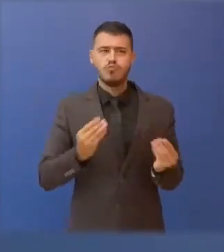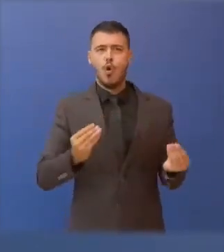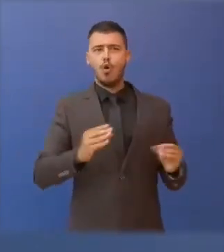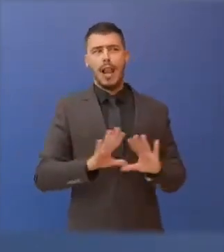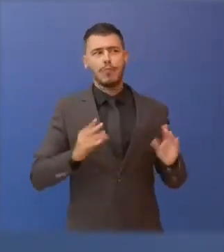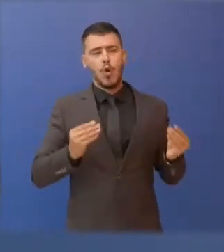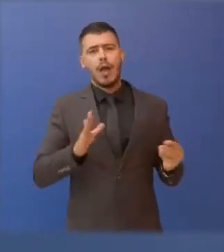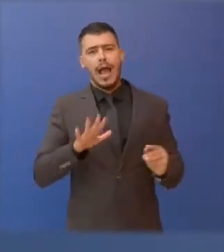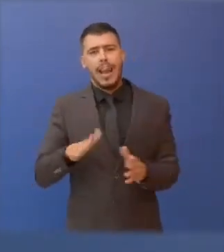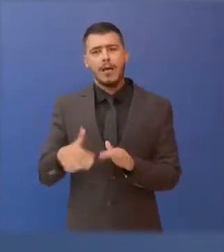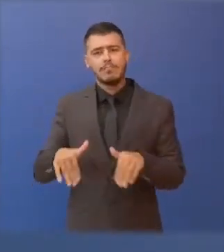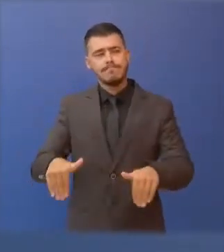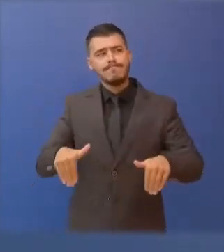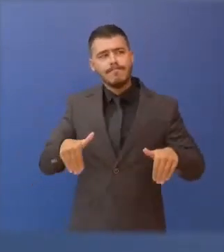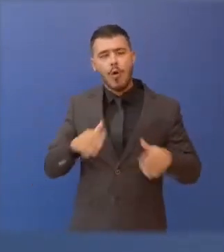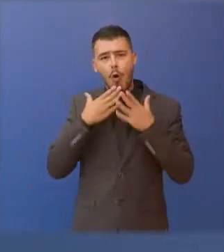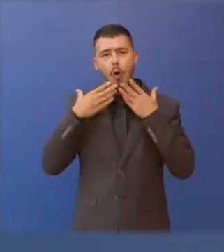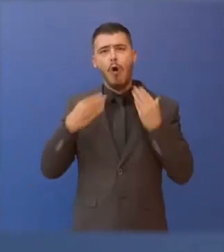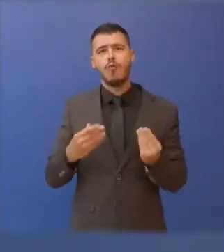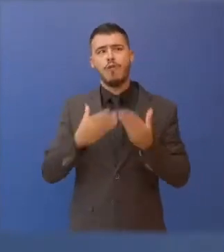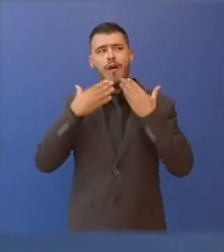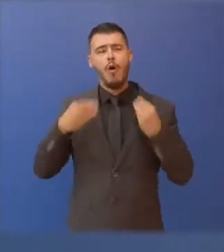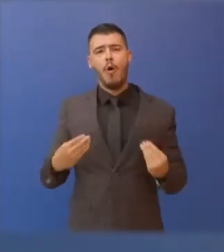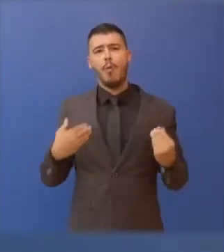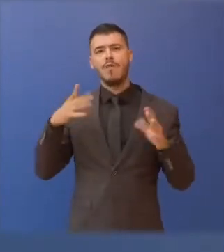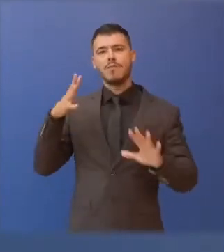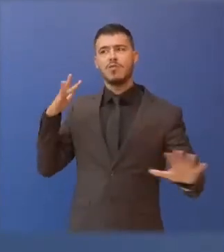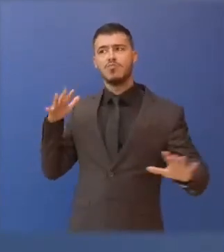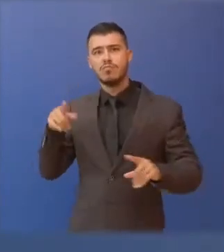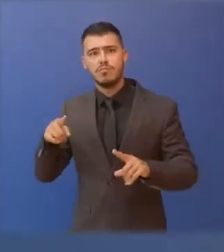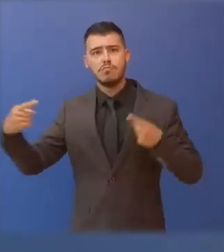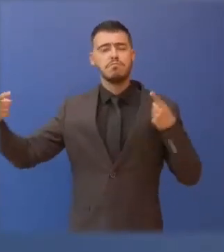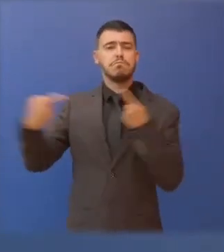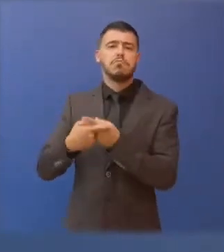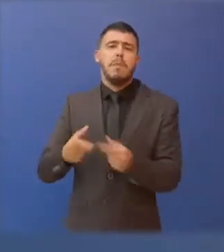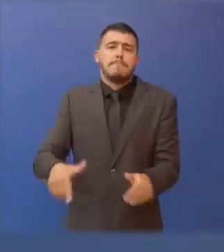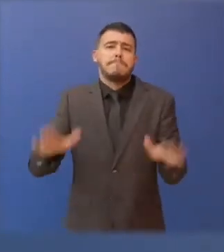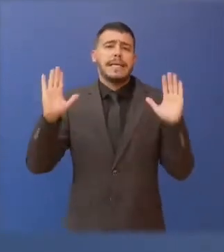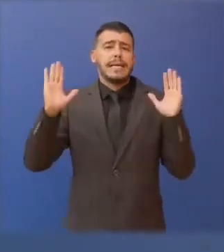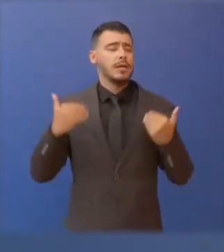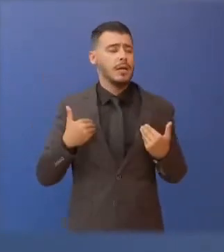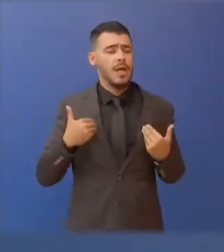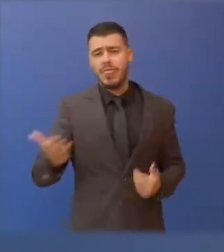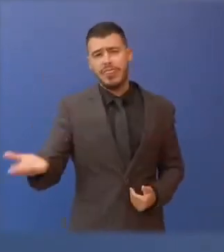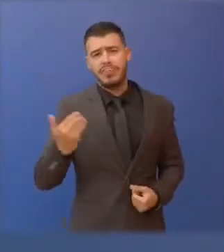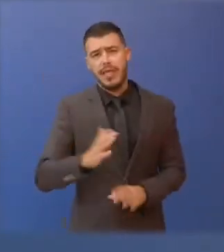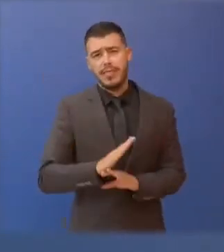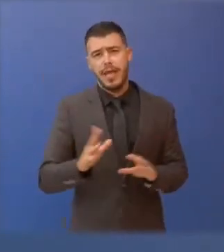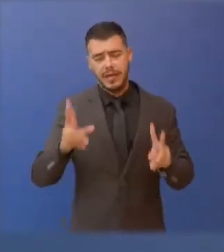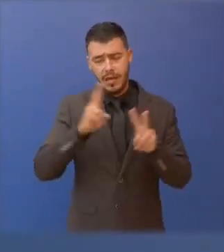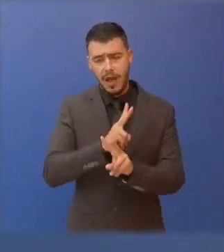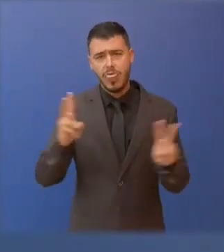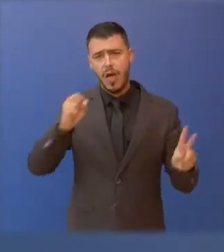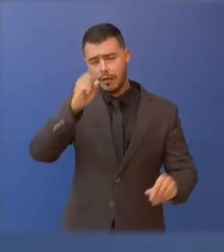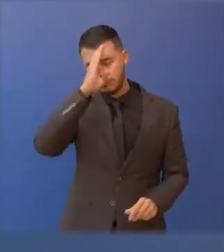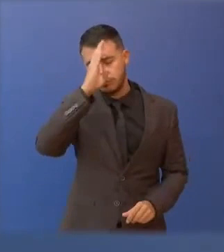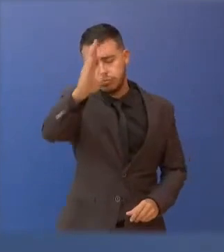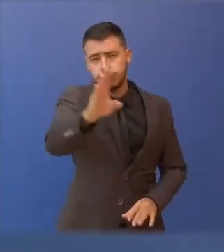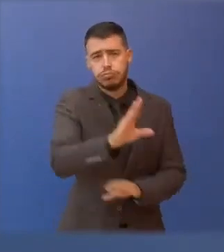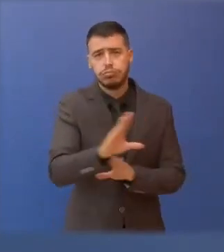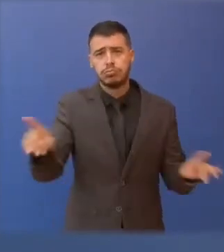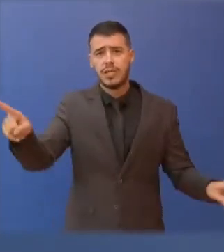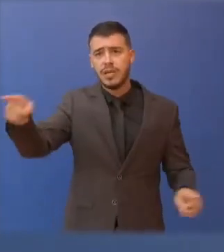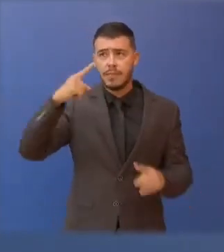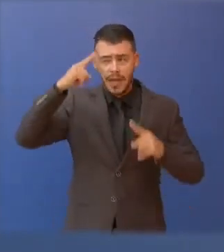διάστημα και τους πήρε χρόνο μέχρι να τοποθετηθούν κάπως πιο καθαρά. Για μας δεν υπάρχουν αστερίσκες και υποσημειώσεις απέναντι σε αυτά. Είμαστε πάντοτε με τη